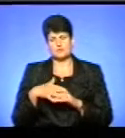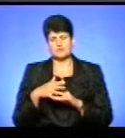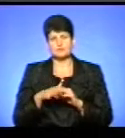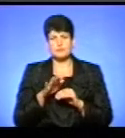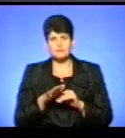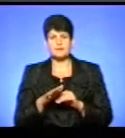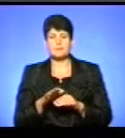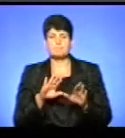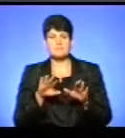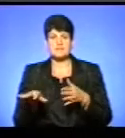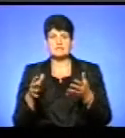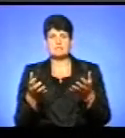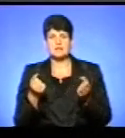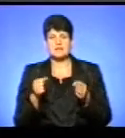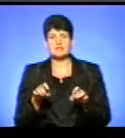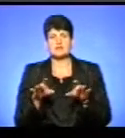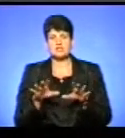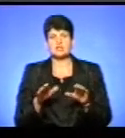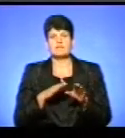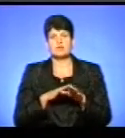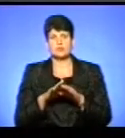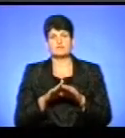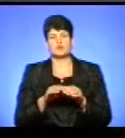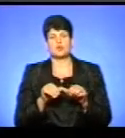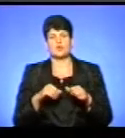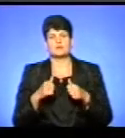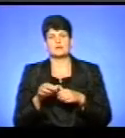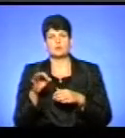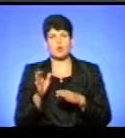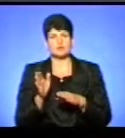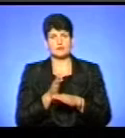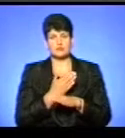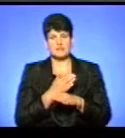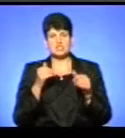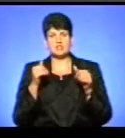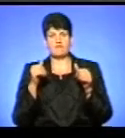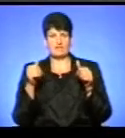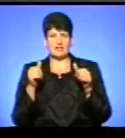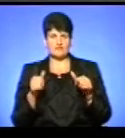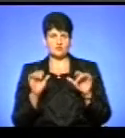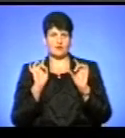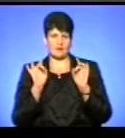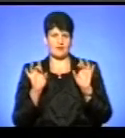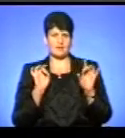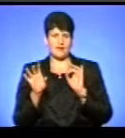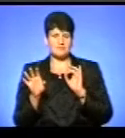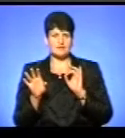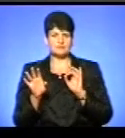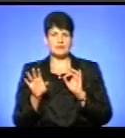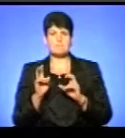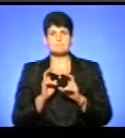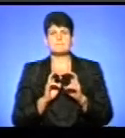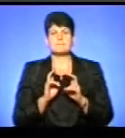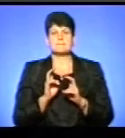після прийняття рішення виконавчого комітету про демонтаж вивізок чи рекламоносіїв підприємцям